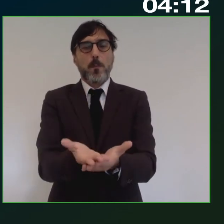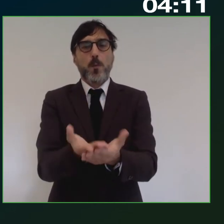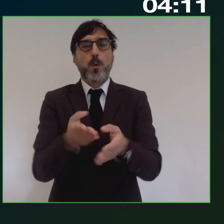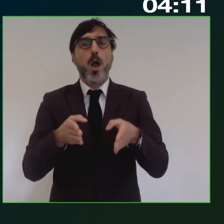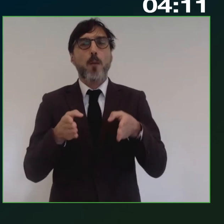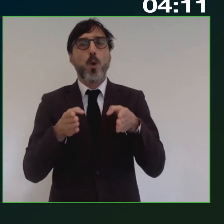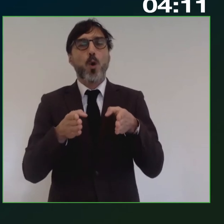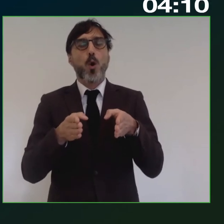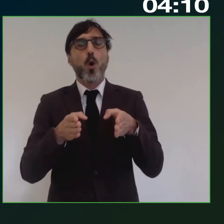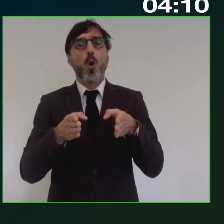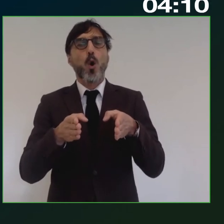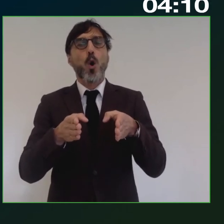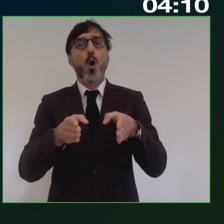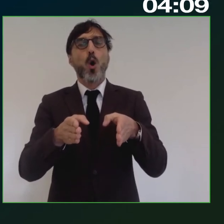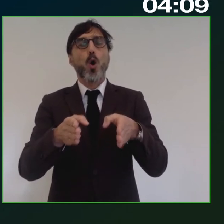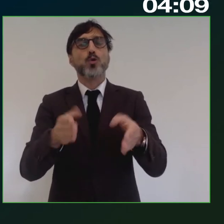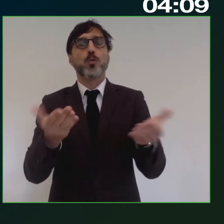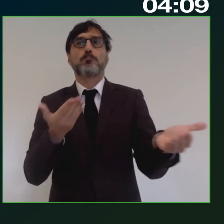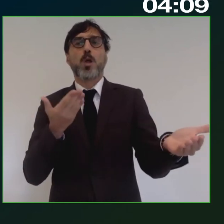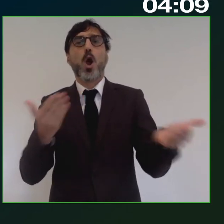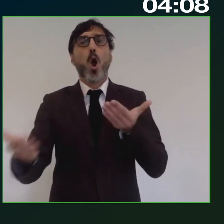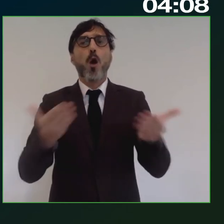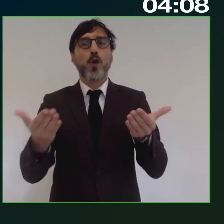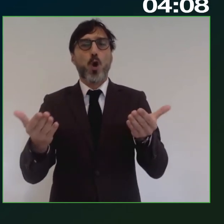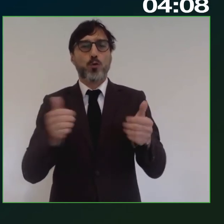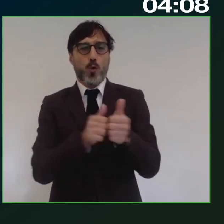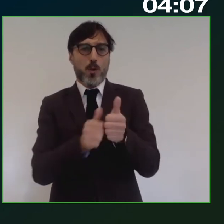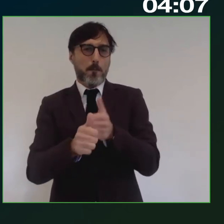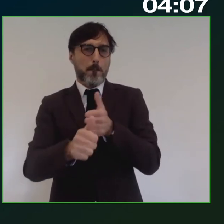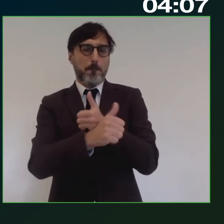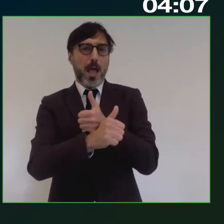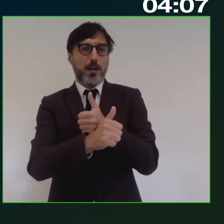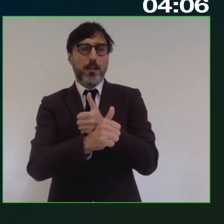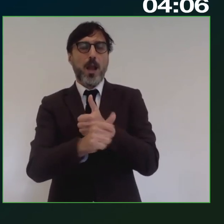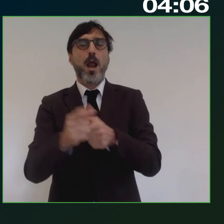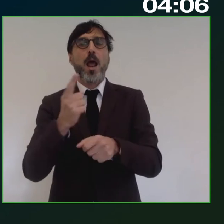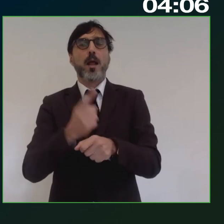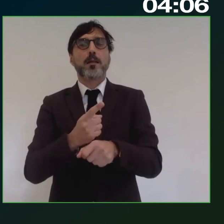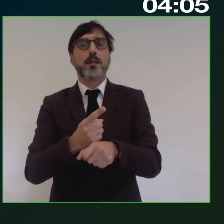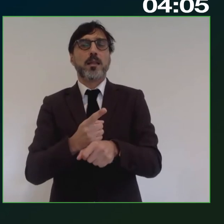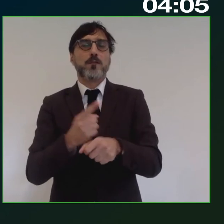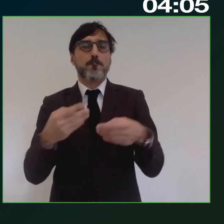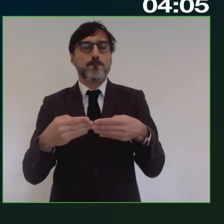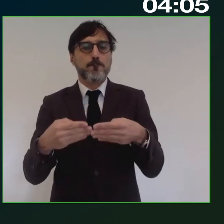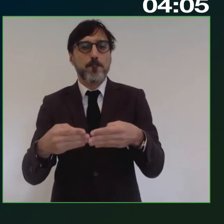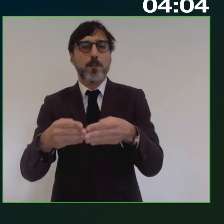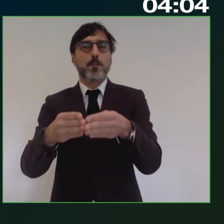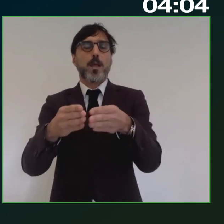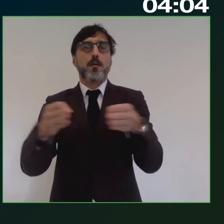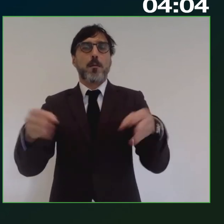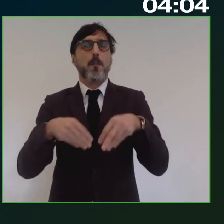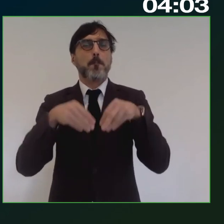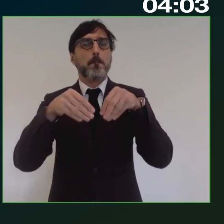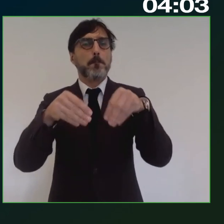di confronto parziale che ha priorità steggiche